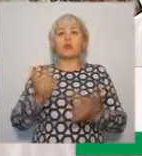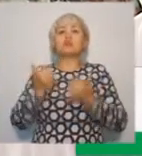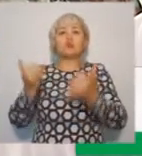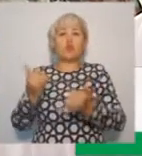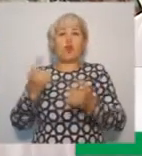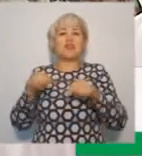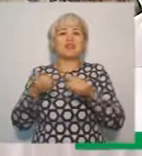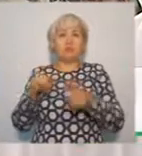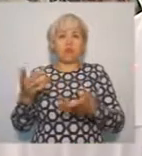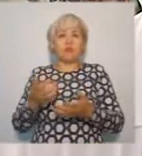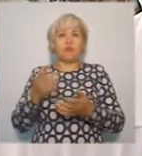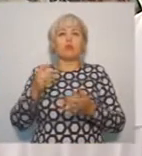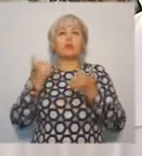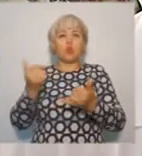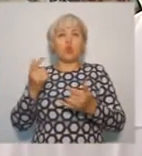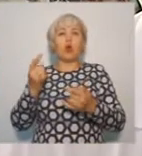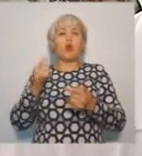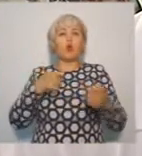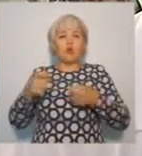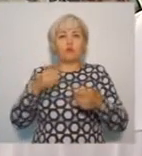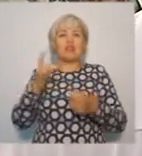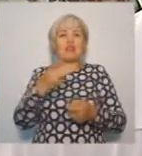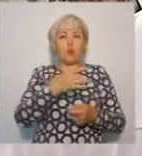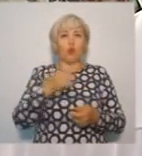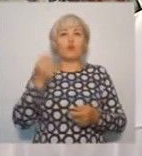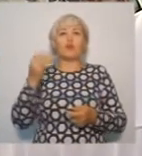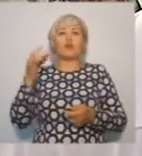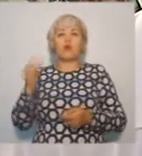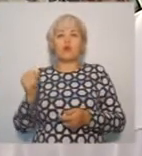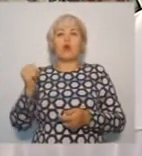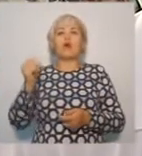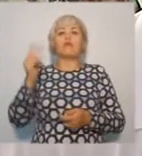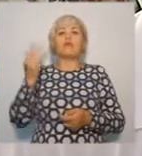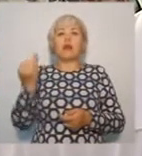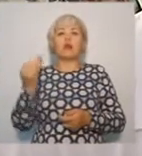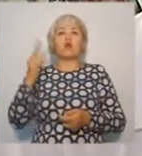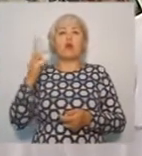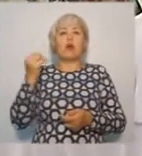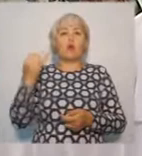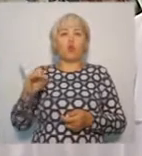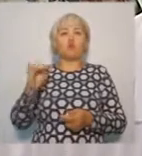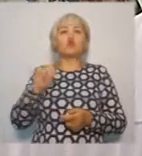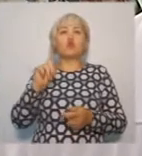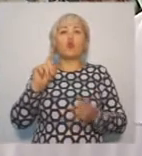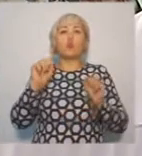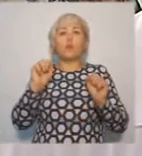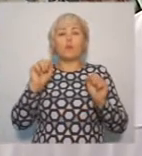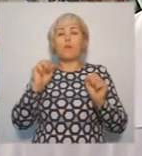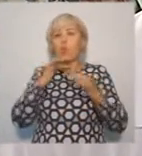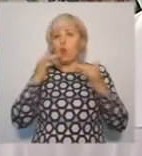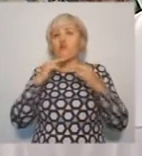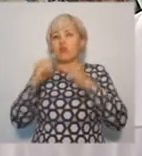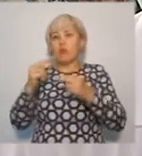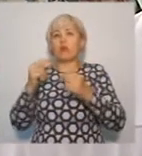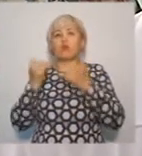но и прекрасные кадры. А это тоже заслуга организаторов здравоохранения, заслуга руководства региона, губернатора Натальи Владимировны. То, что